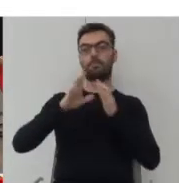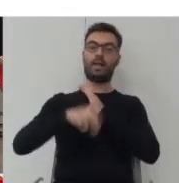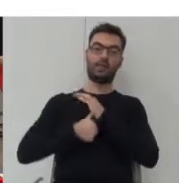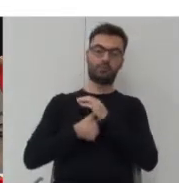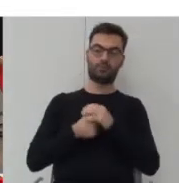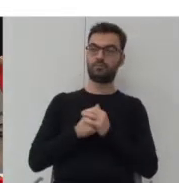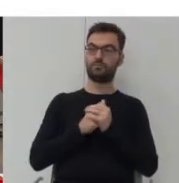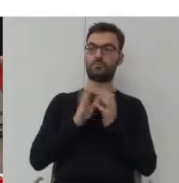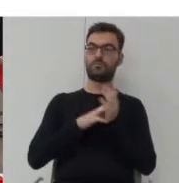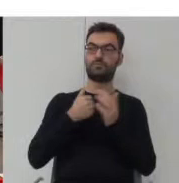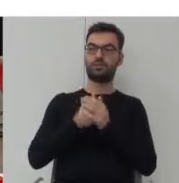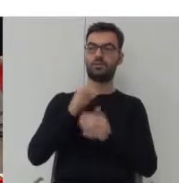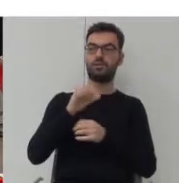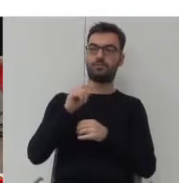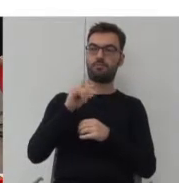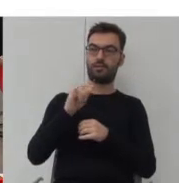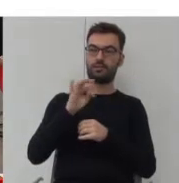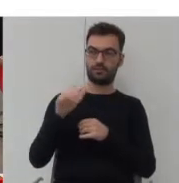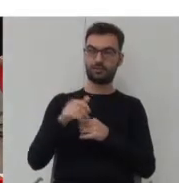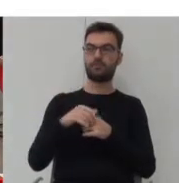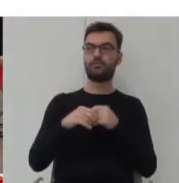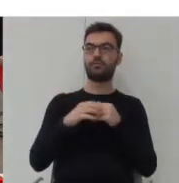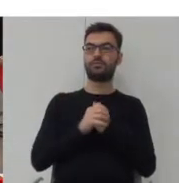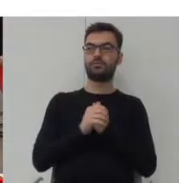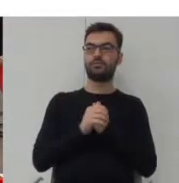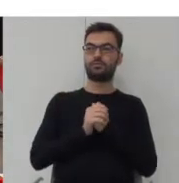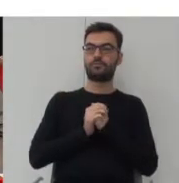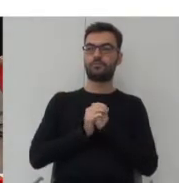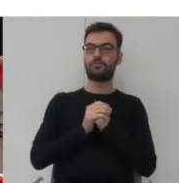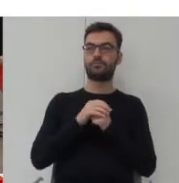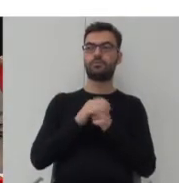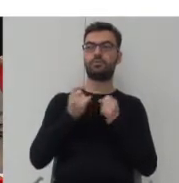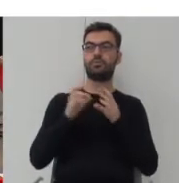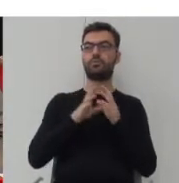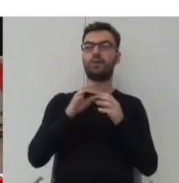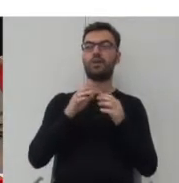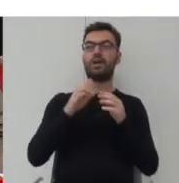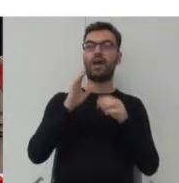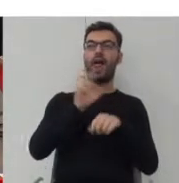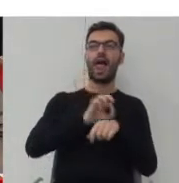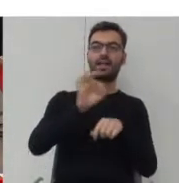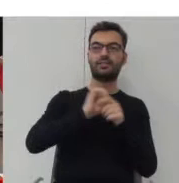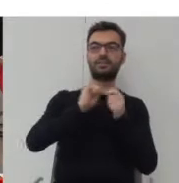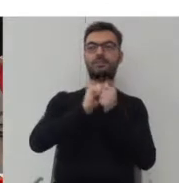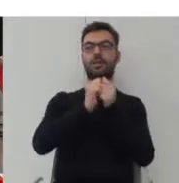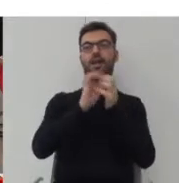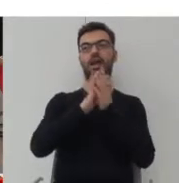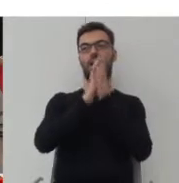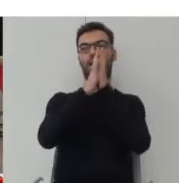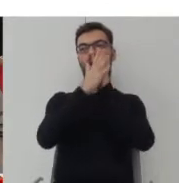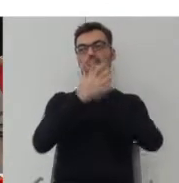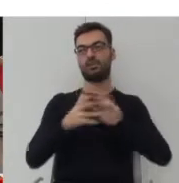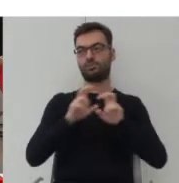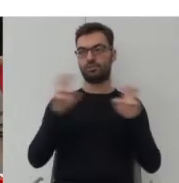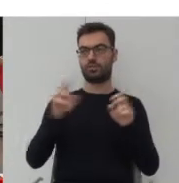w Splice, który też pokazuje, jak formy architektoniczne zmieniają się w czasie, formy